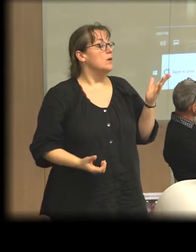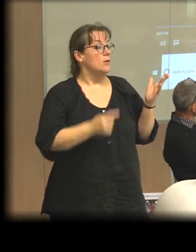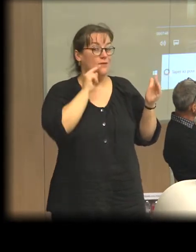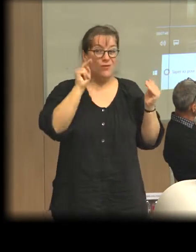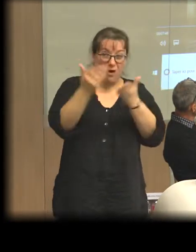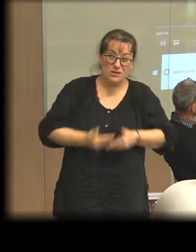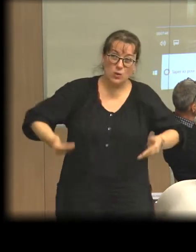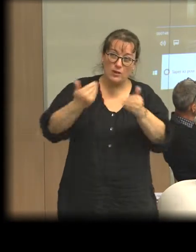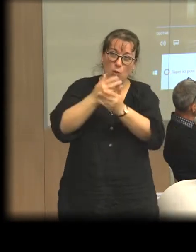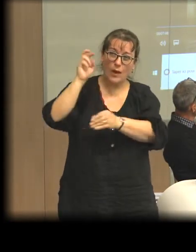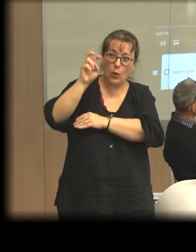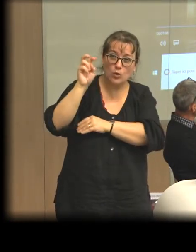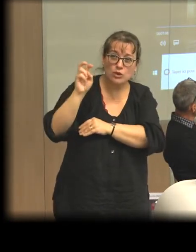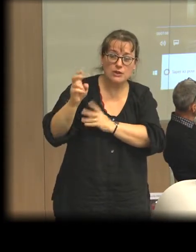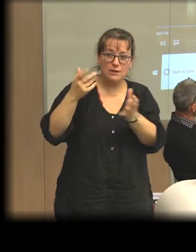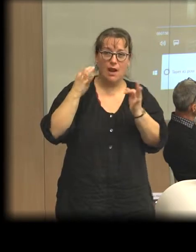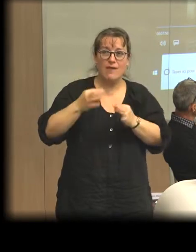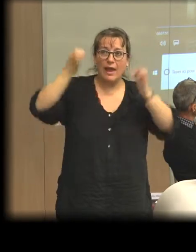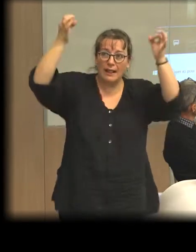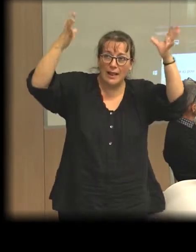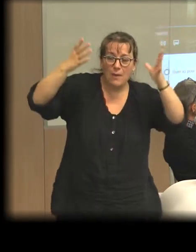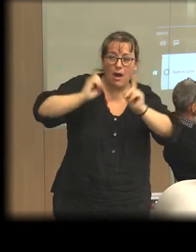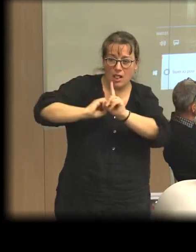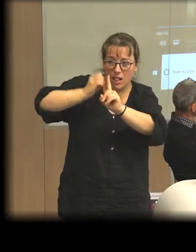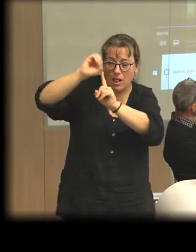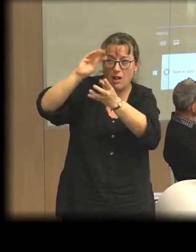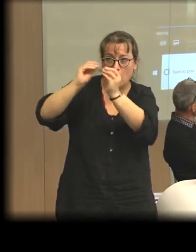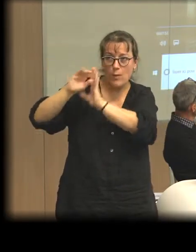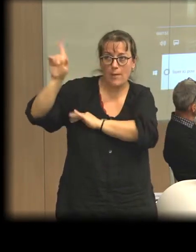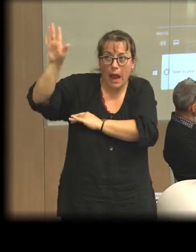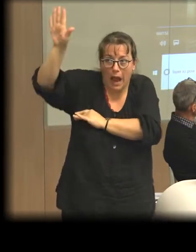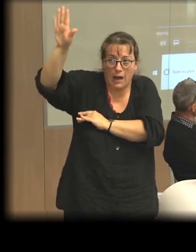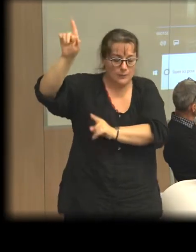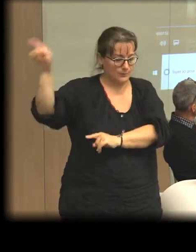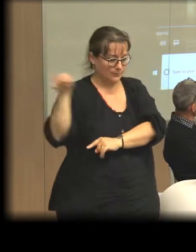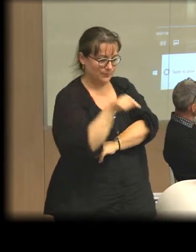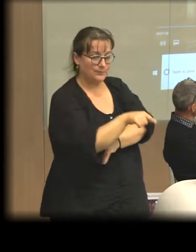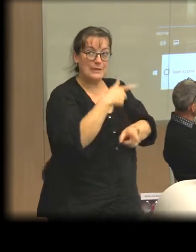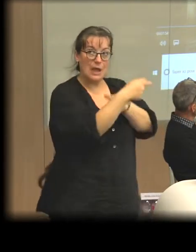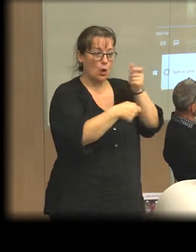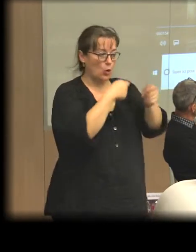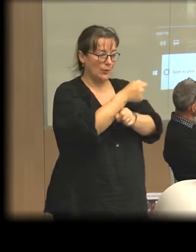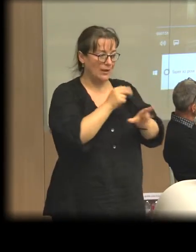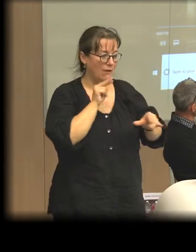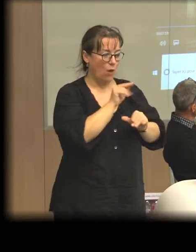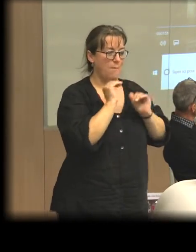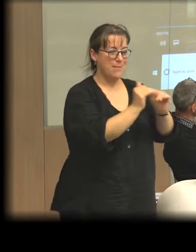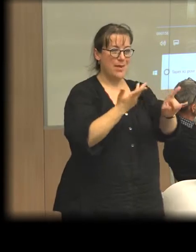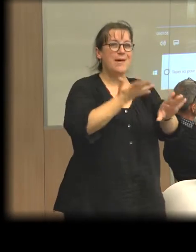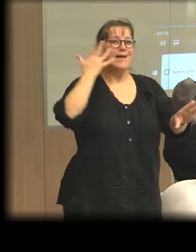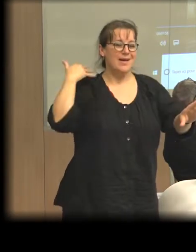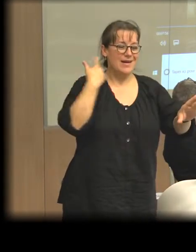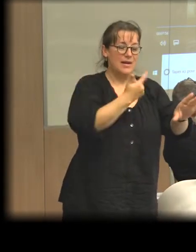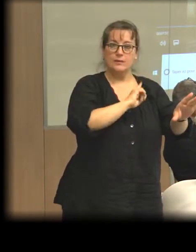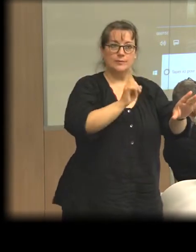climatique et à la question écologique une nouvelle façon d'aborder l'économie qui la situe dans une finalité